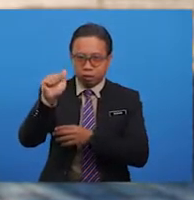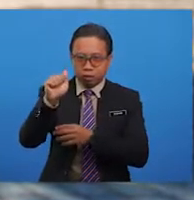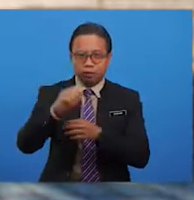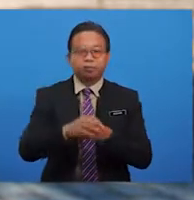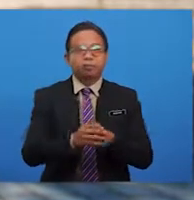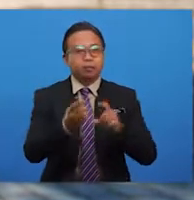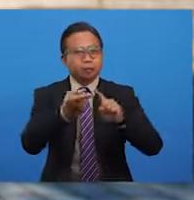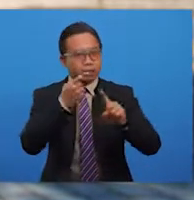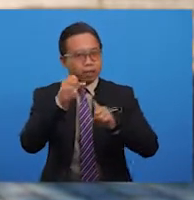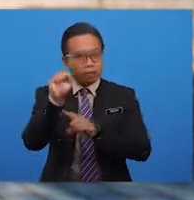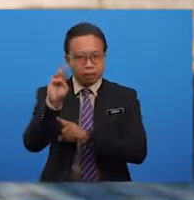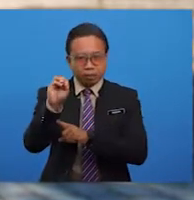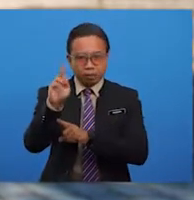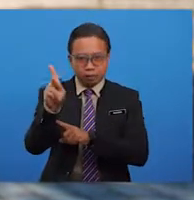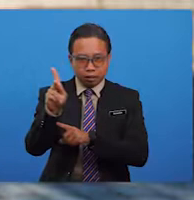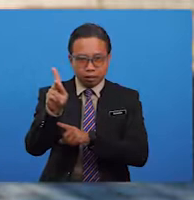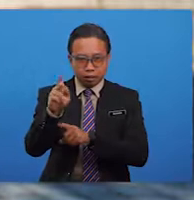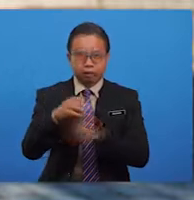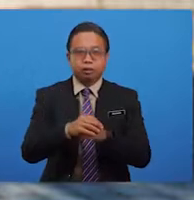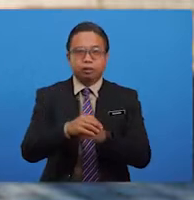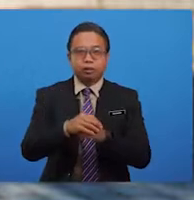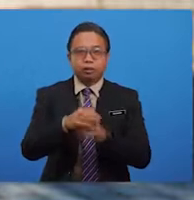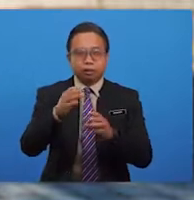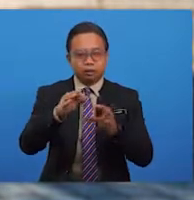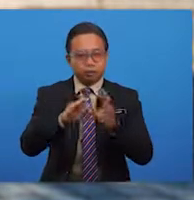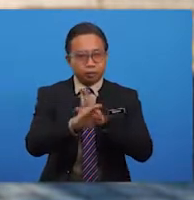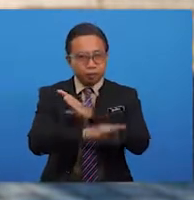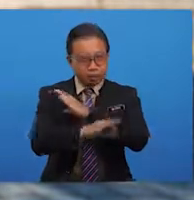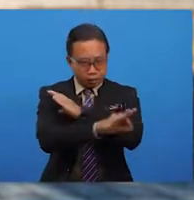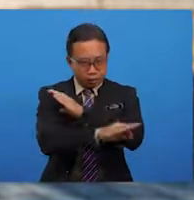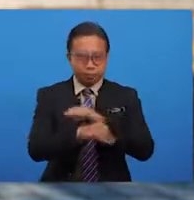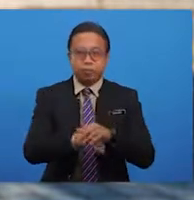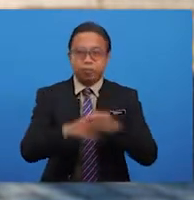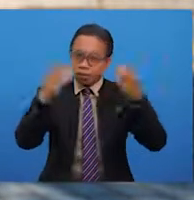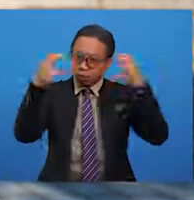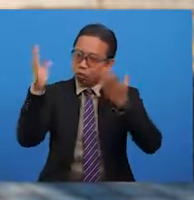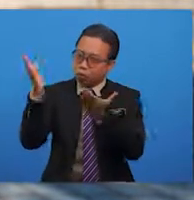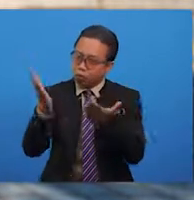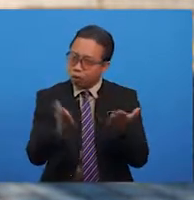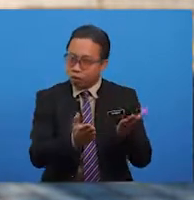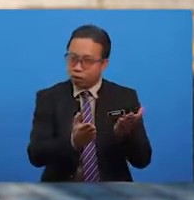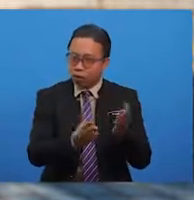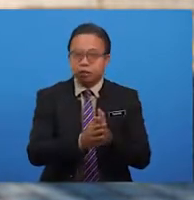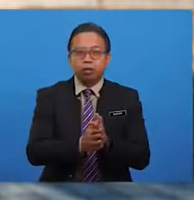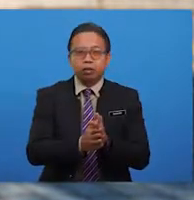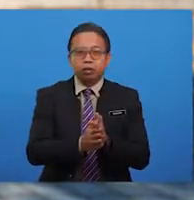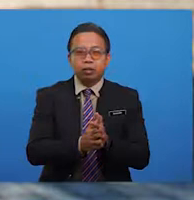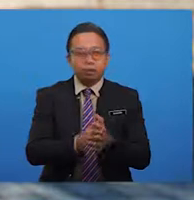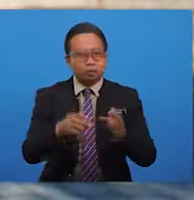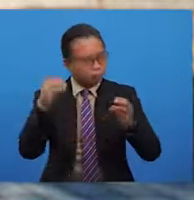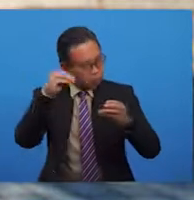Kebangsaan, Bukit Mewah Seremban. Pada kali ini, cikgu akan bawakan kupasan secara